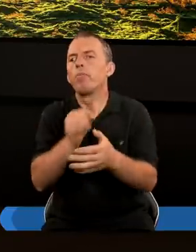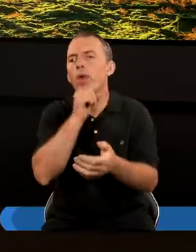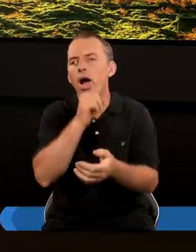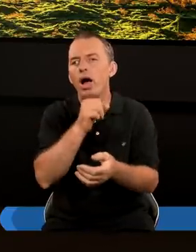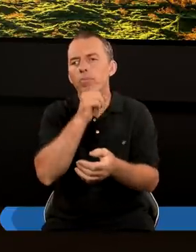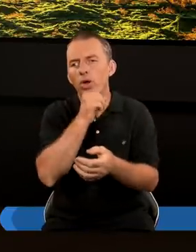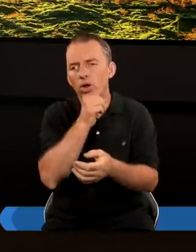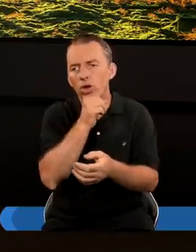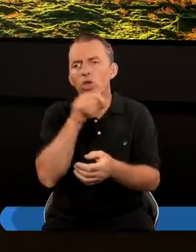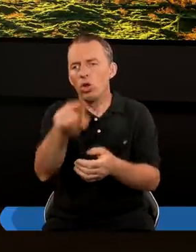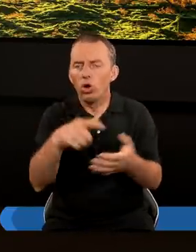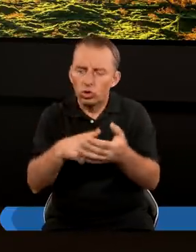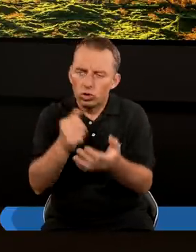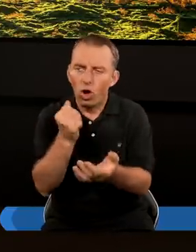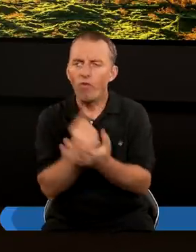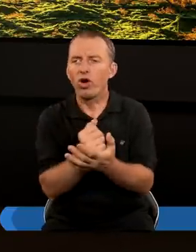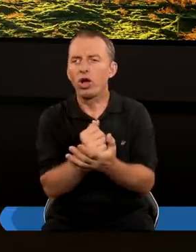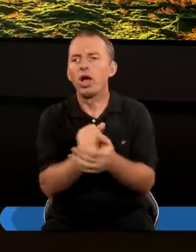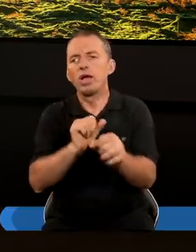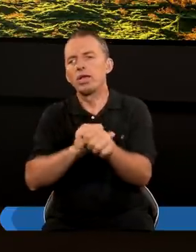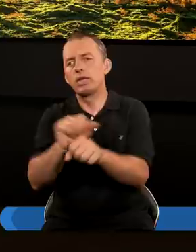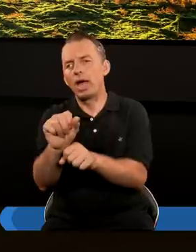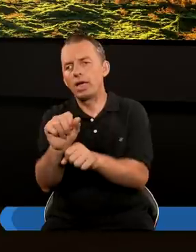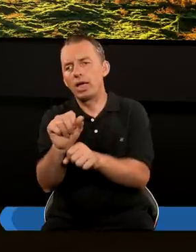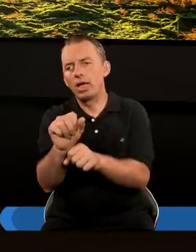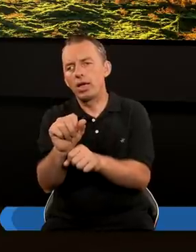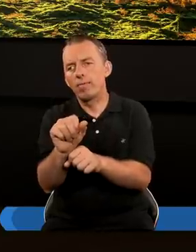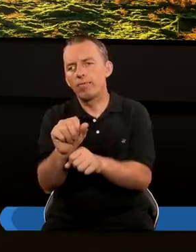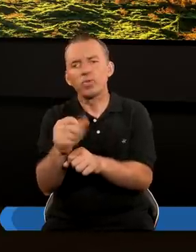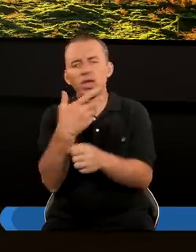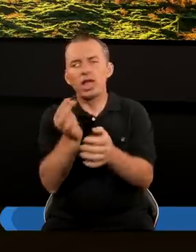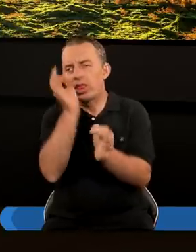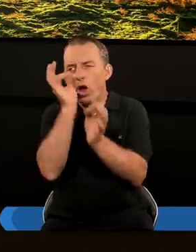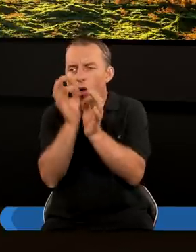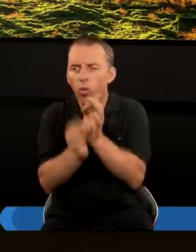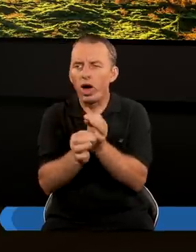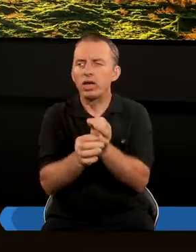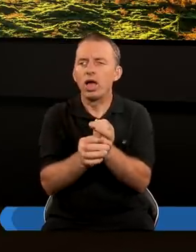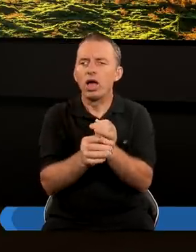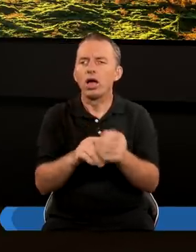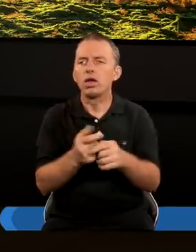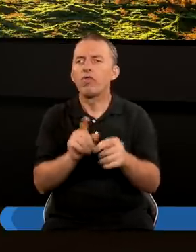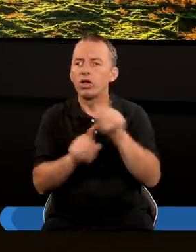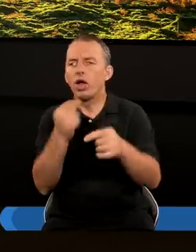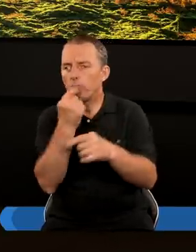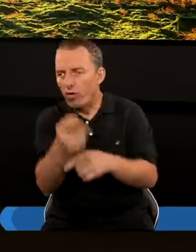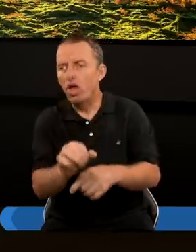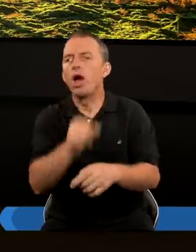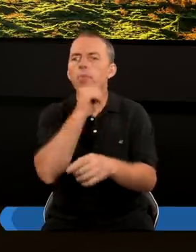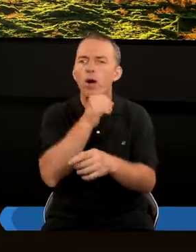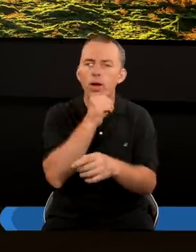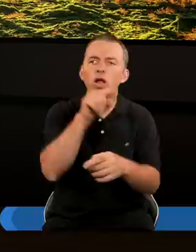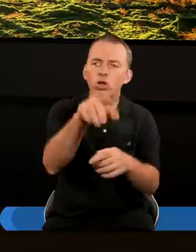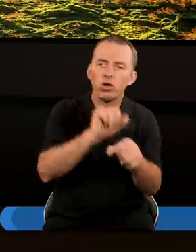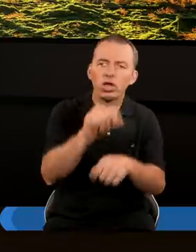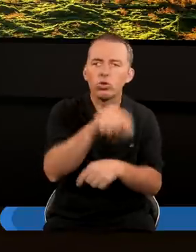Jeżeli chodzi o Babilon To znowu Jest Nieprecyzyjne Nieraz chcielibyśmy, żeby Powiedzieć